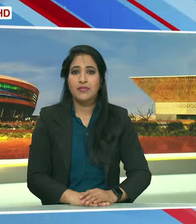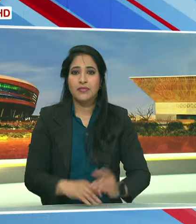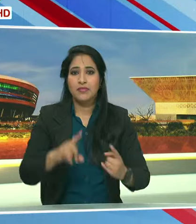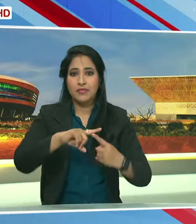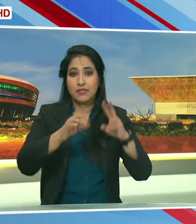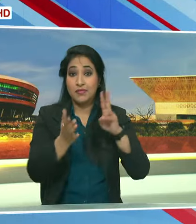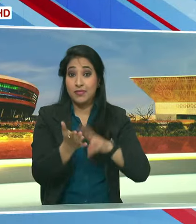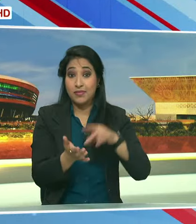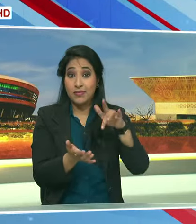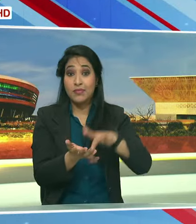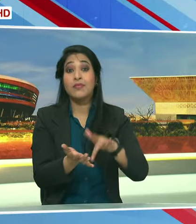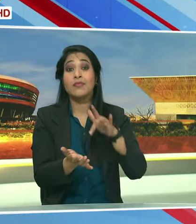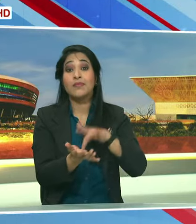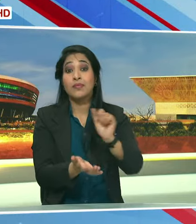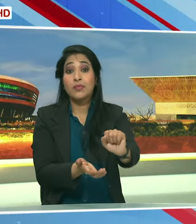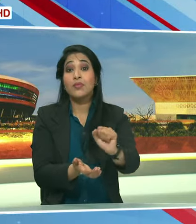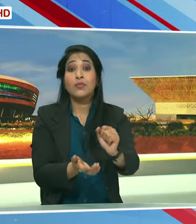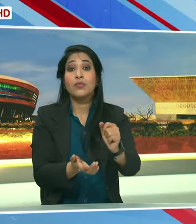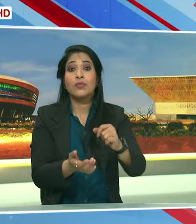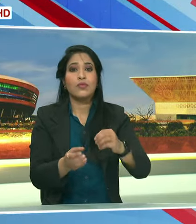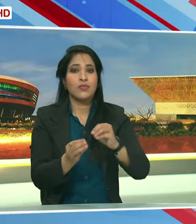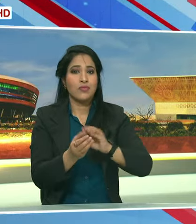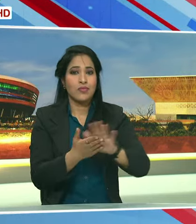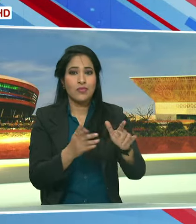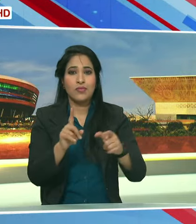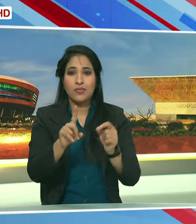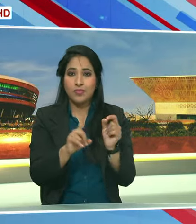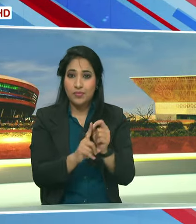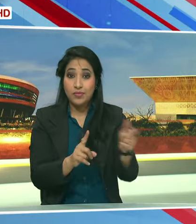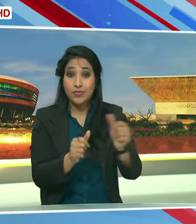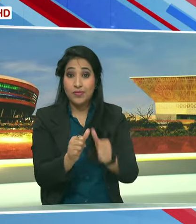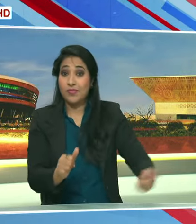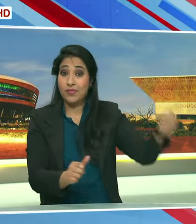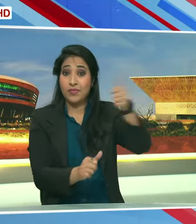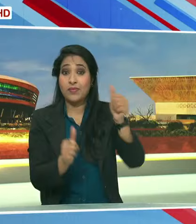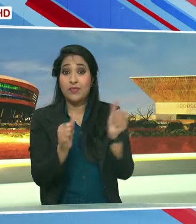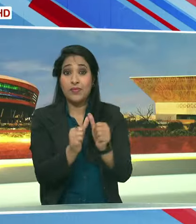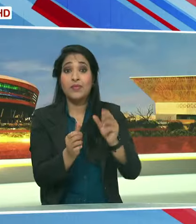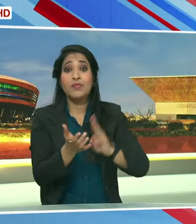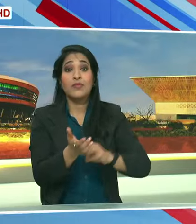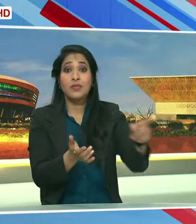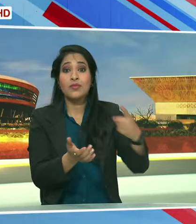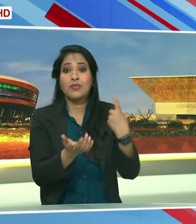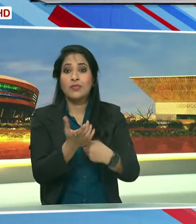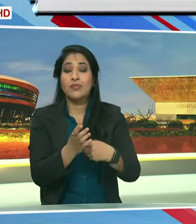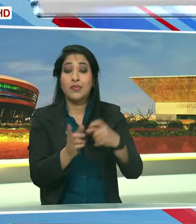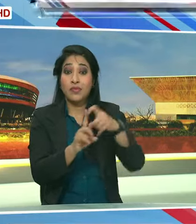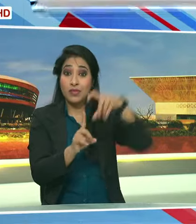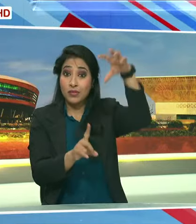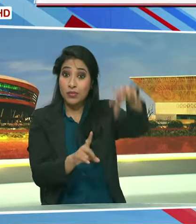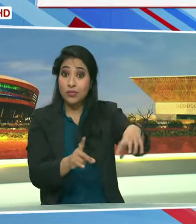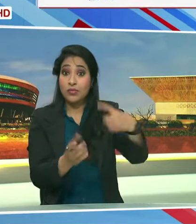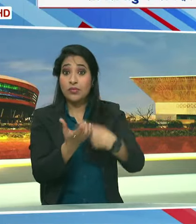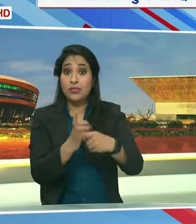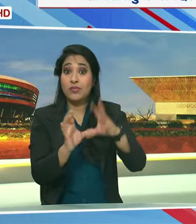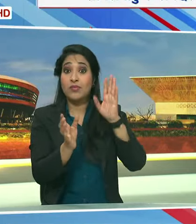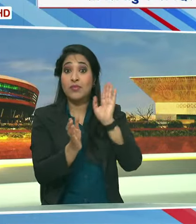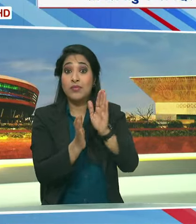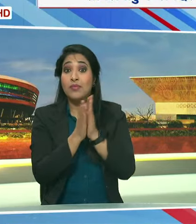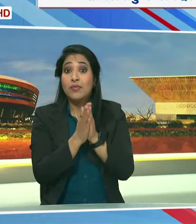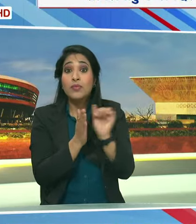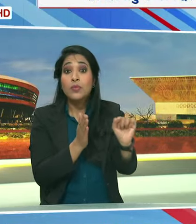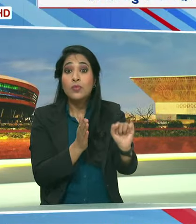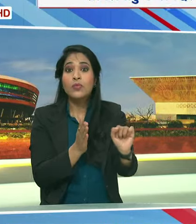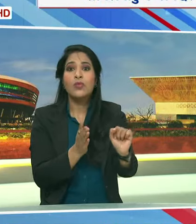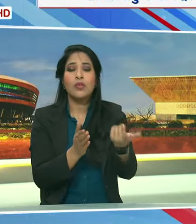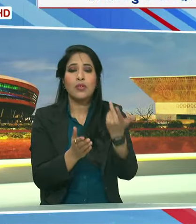तमिलनाडू में भाचपा के प्रदेश अध्यक्ष के अन्ना मलाई ने रामनात्पुरम जिले के रामिश्वरम शहर